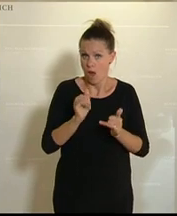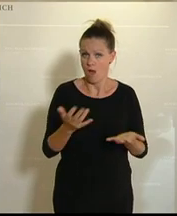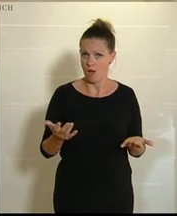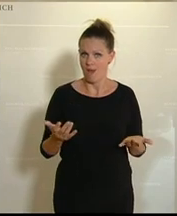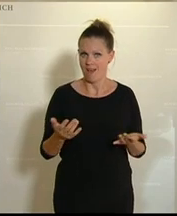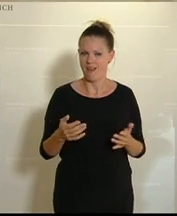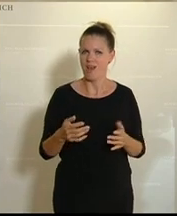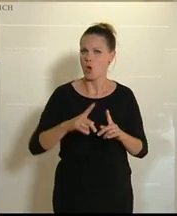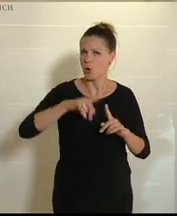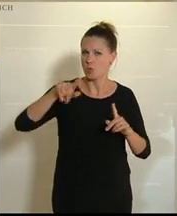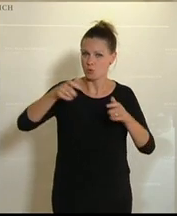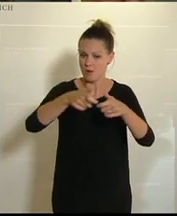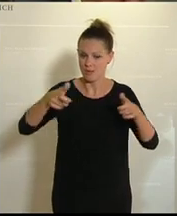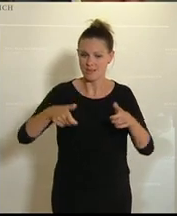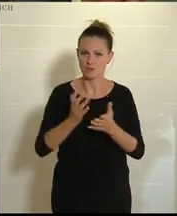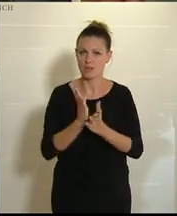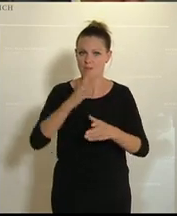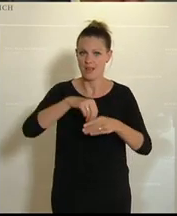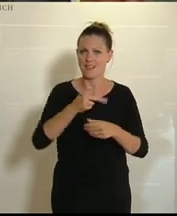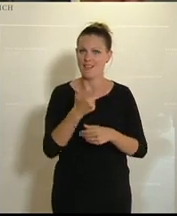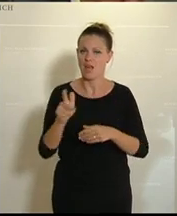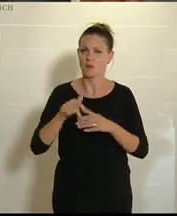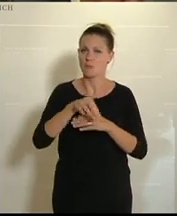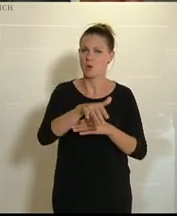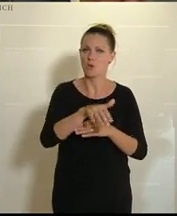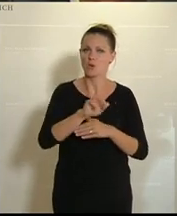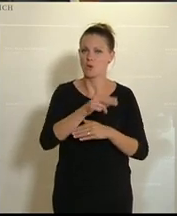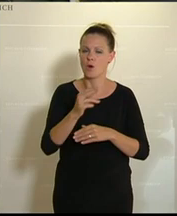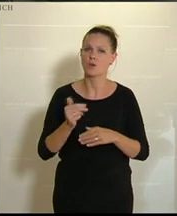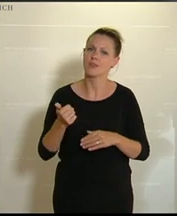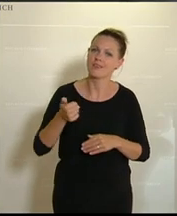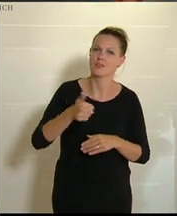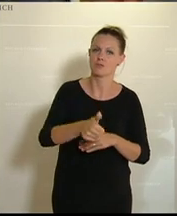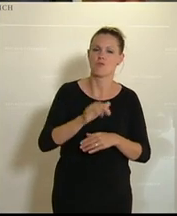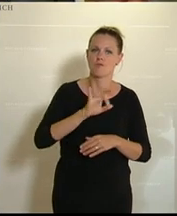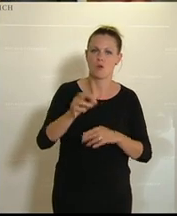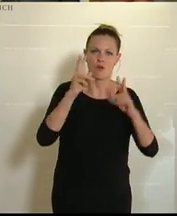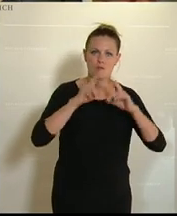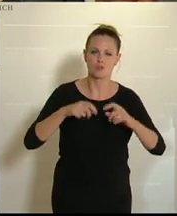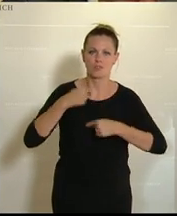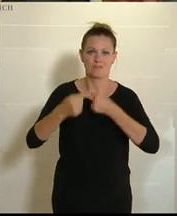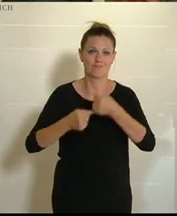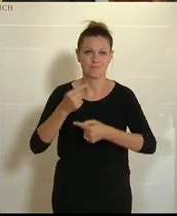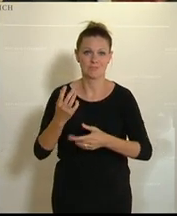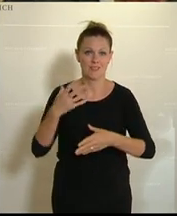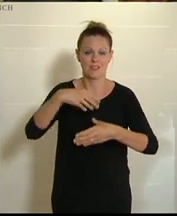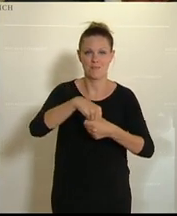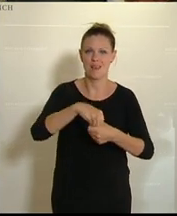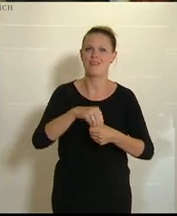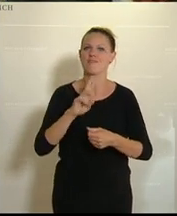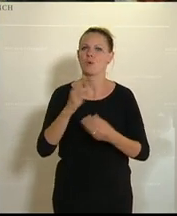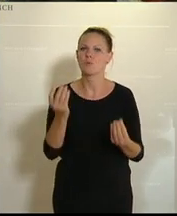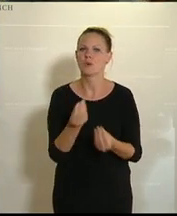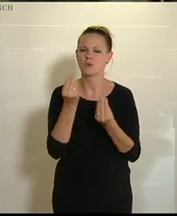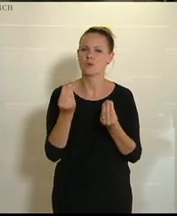haben wir im Konjunkturpaket gemacht, wir haben 300 Millionen zusätzlich für Forschung und Entwicklung im Konjunkturpaket verankert, weil